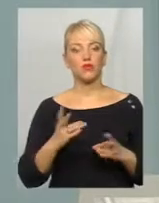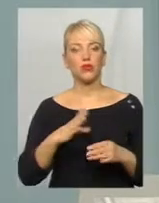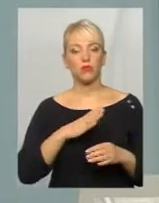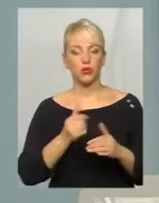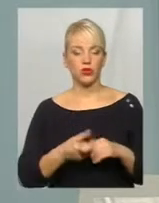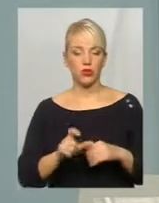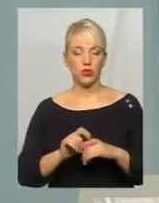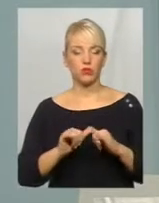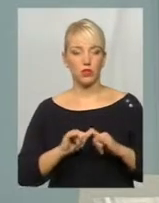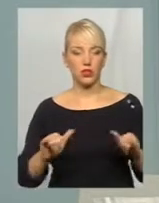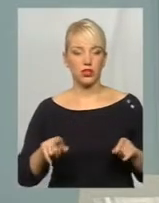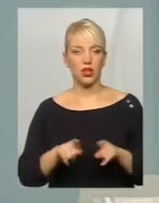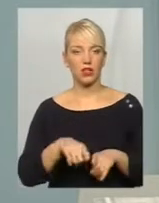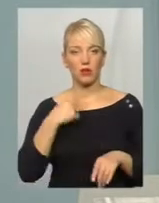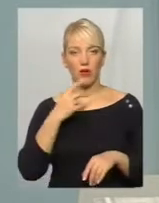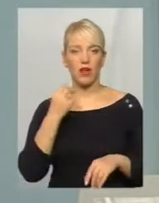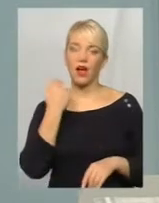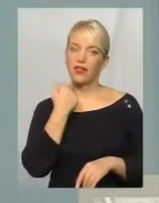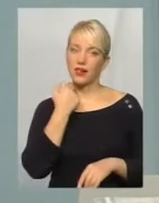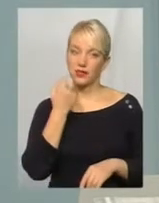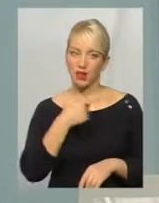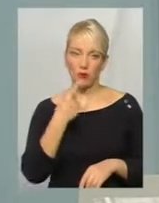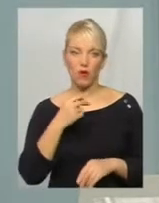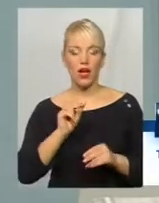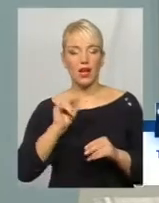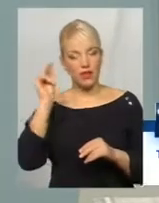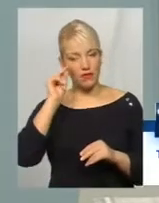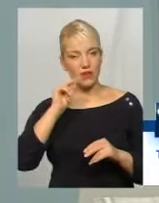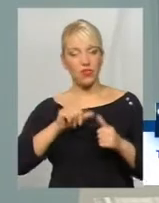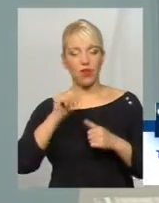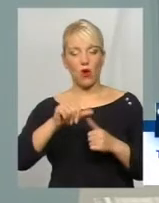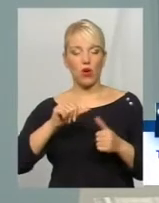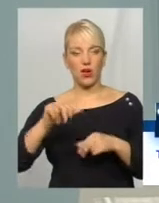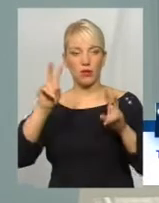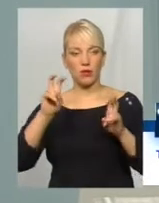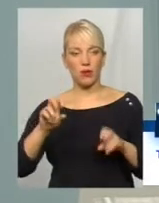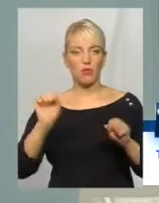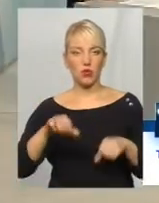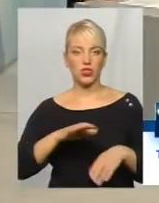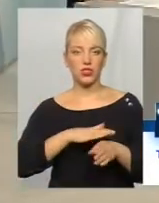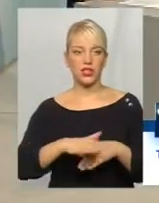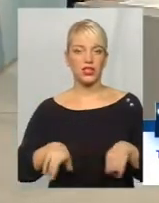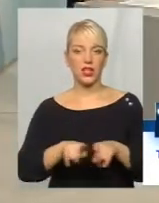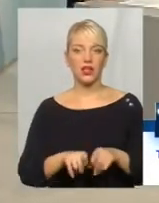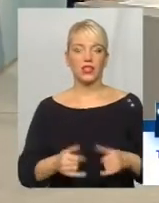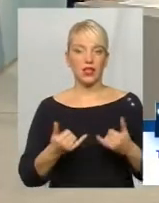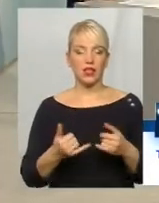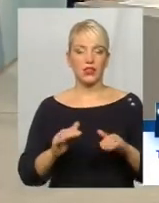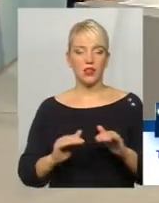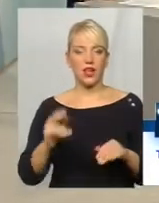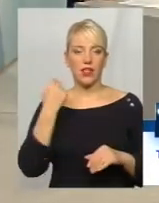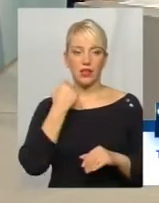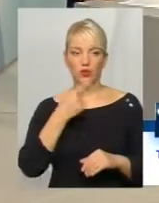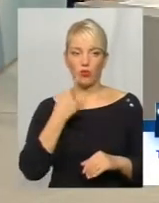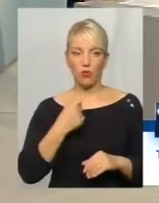більш поширені такі мови, як англійська. І вивчення окремих предметів може здійснюватись для таких дітей англійською мовою.